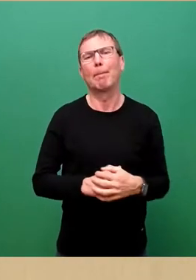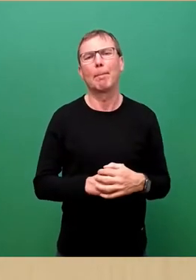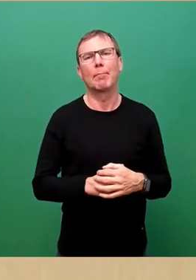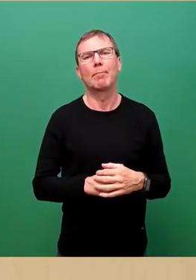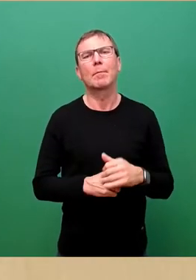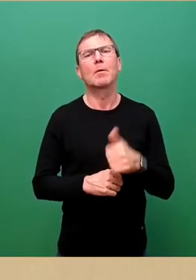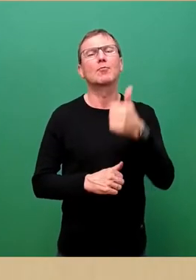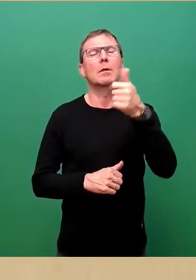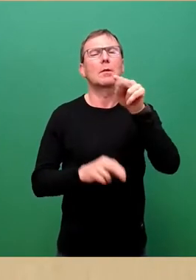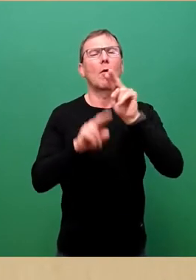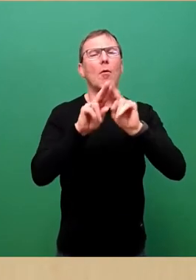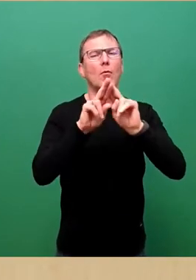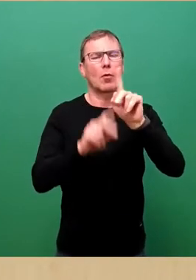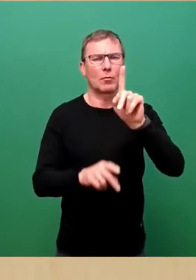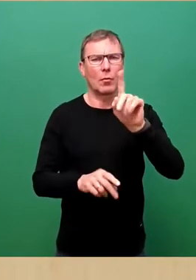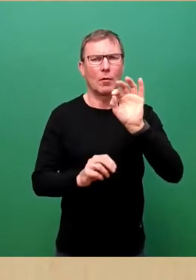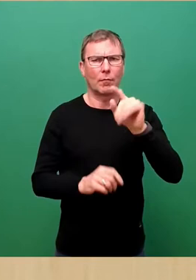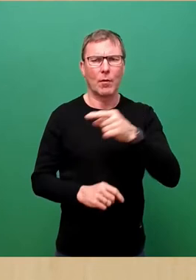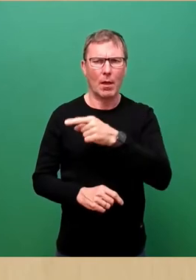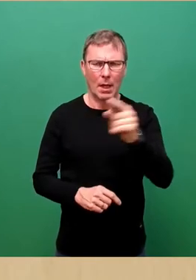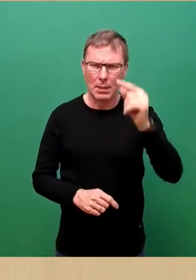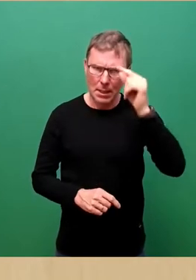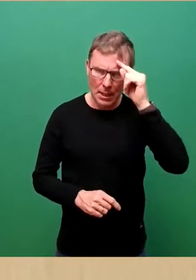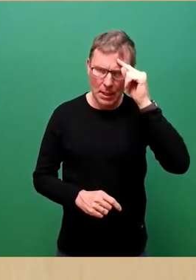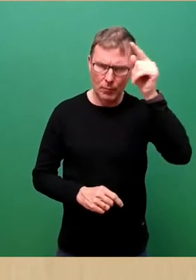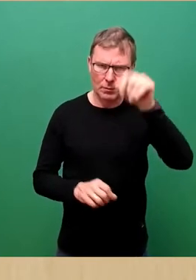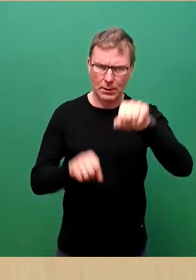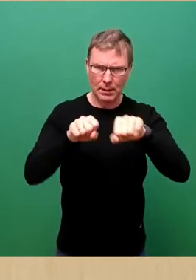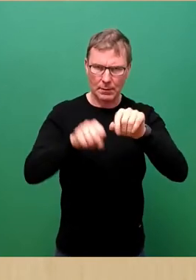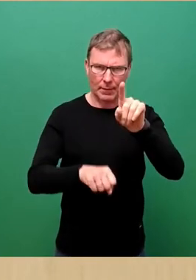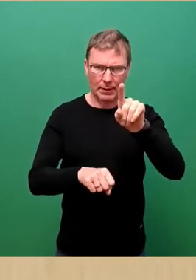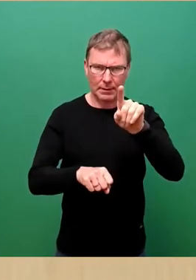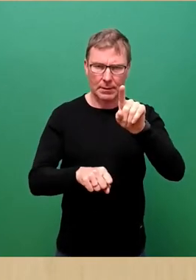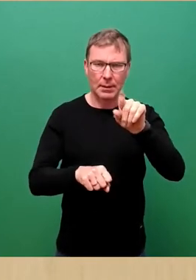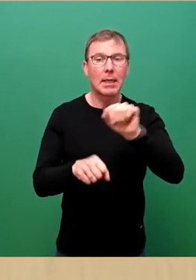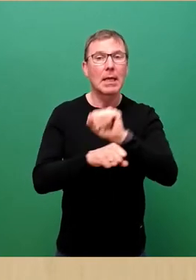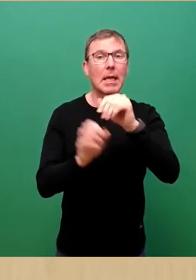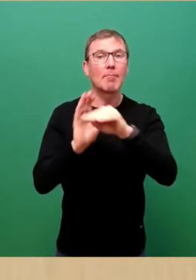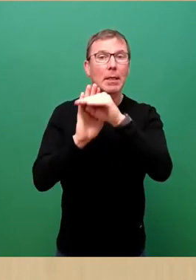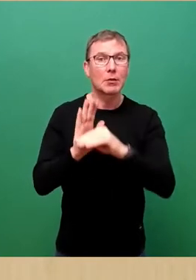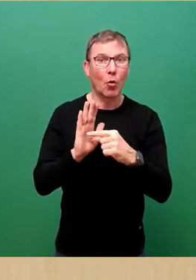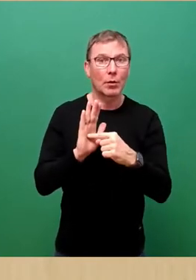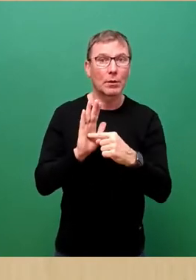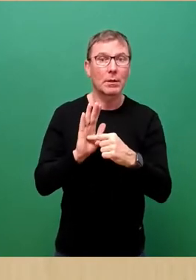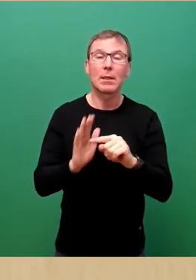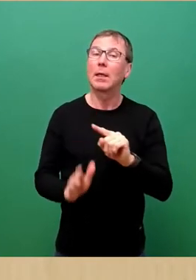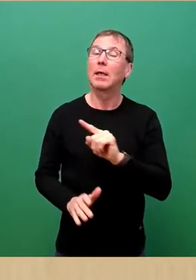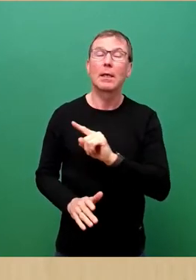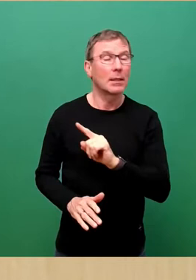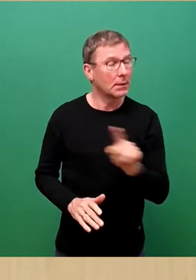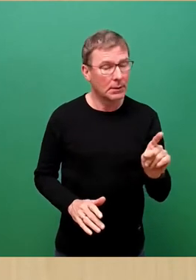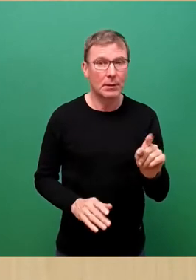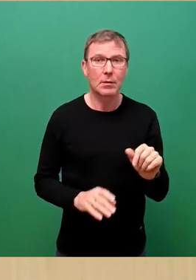für alle ins Bewusstsein zu rücken. Die Petition wurde nicht, wie von meinem